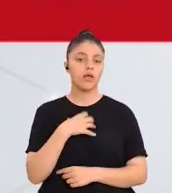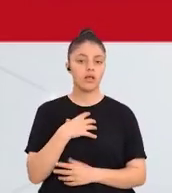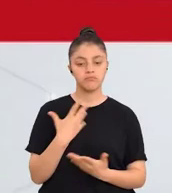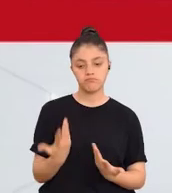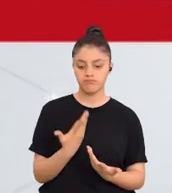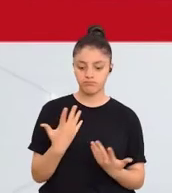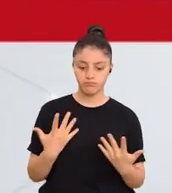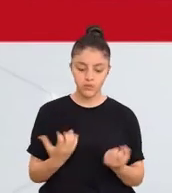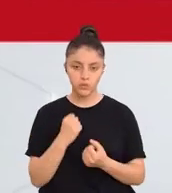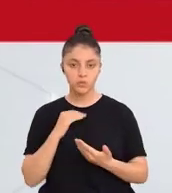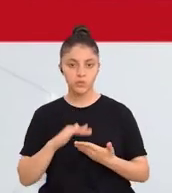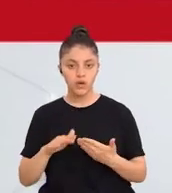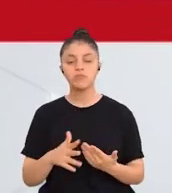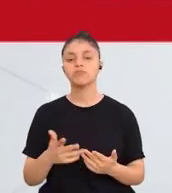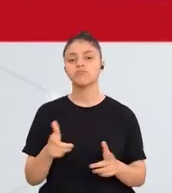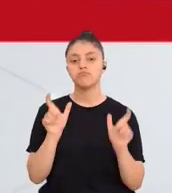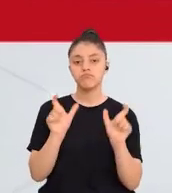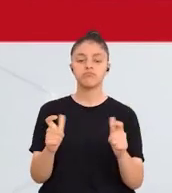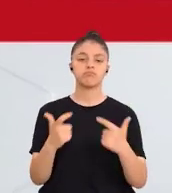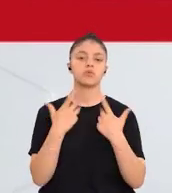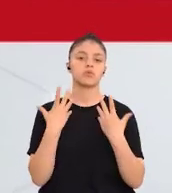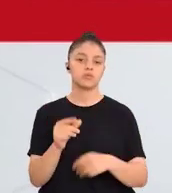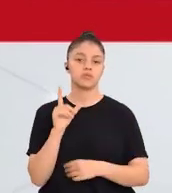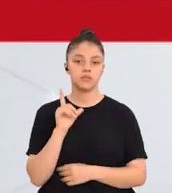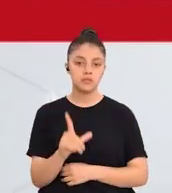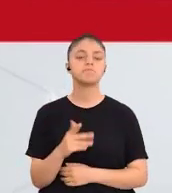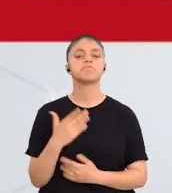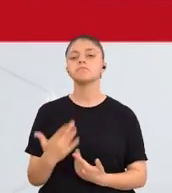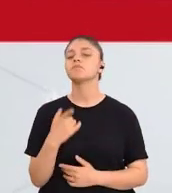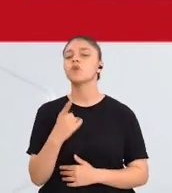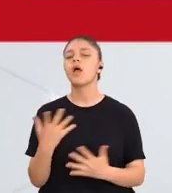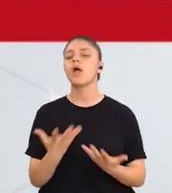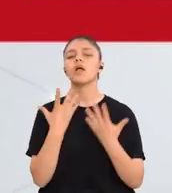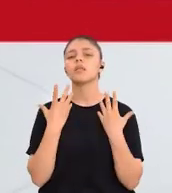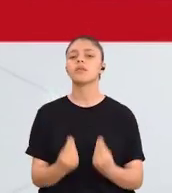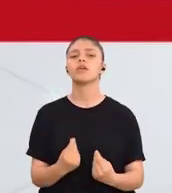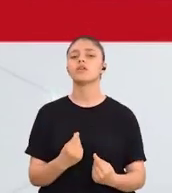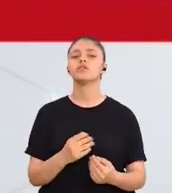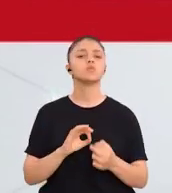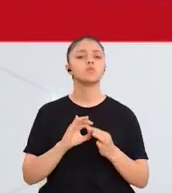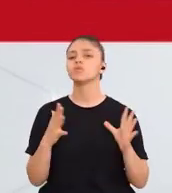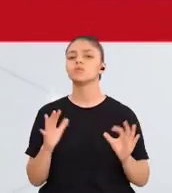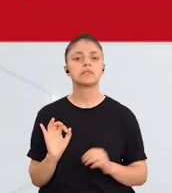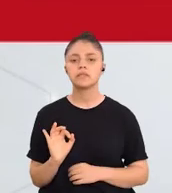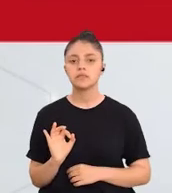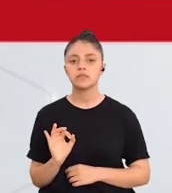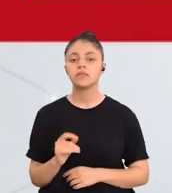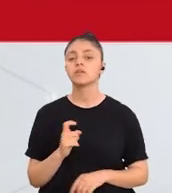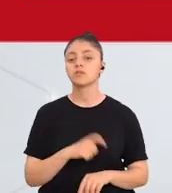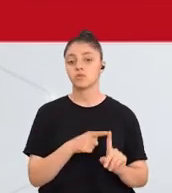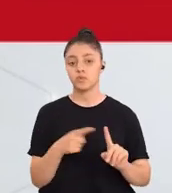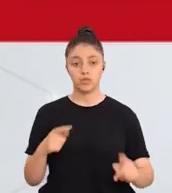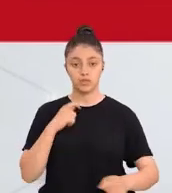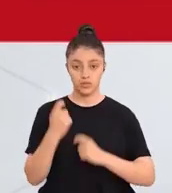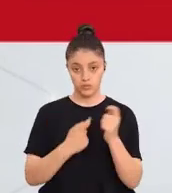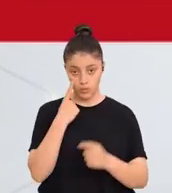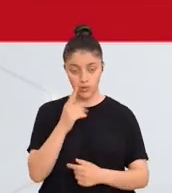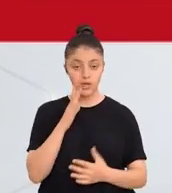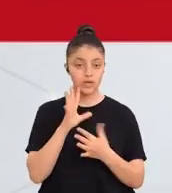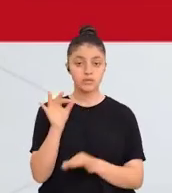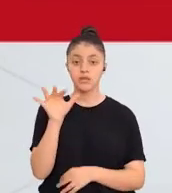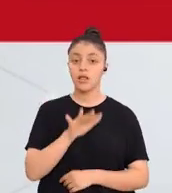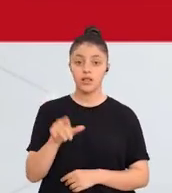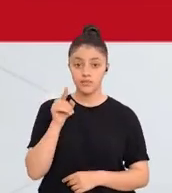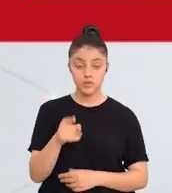üstesinden gelebilecek önlemlerin alınması gerekiyor. Sanırım bunun en iyi yollarından biri de süreçte yer